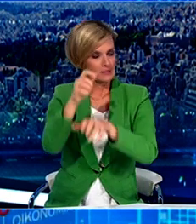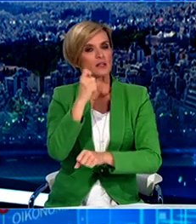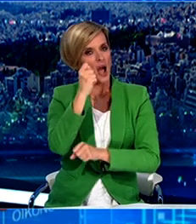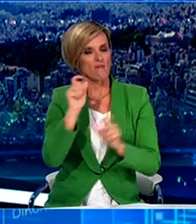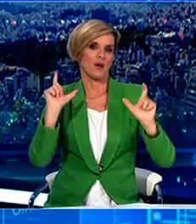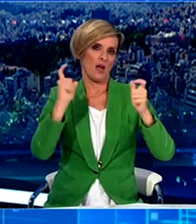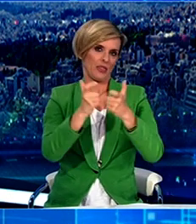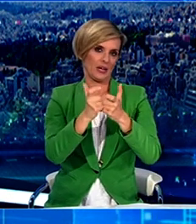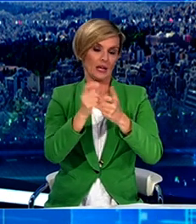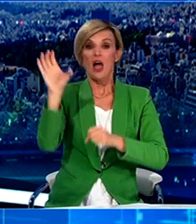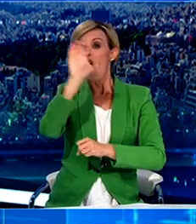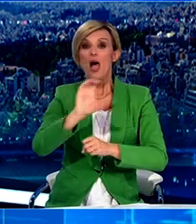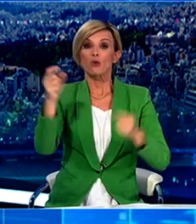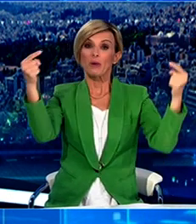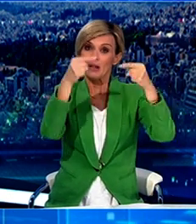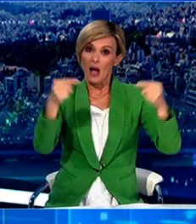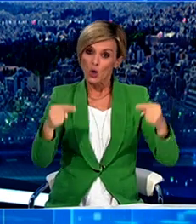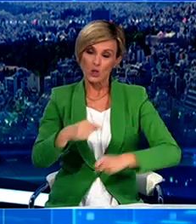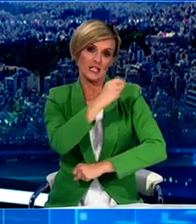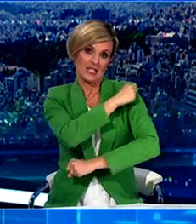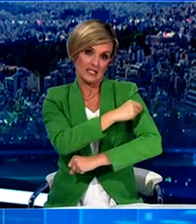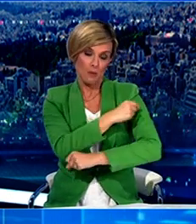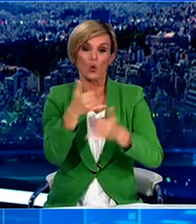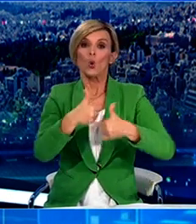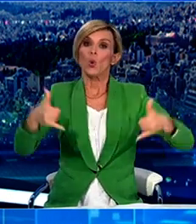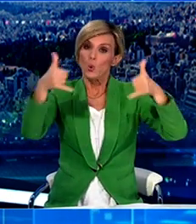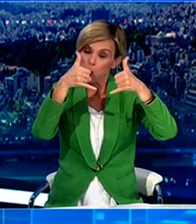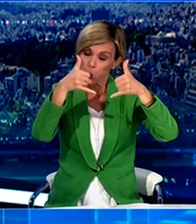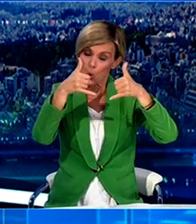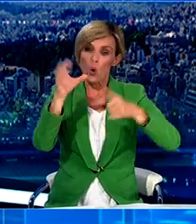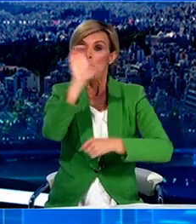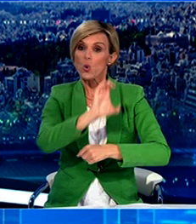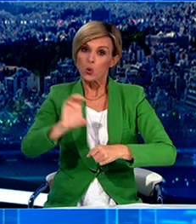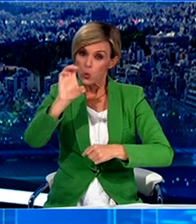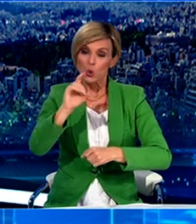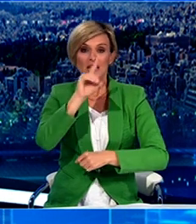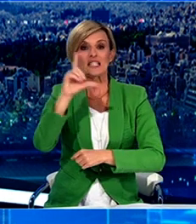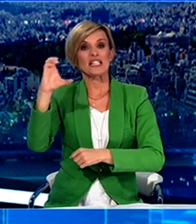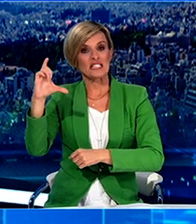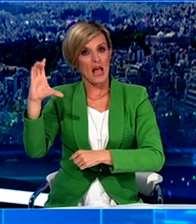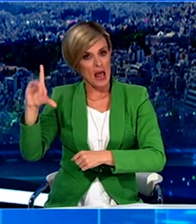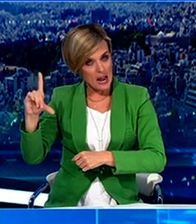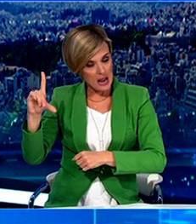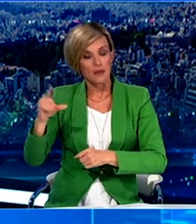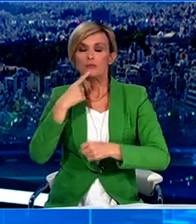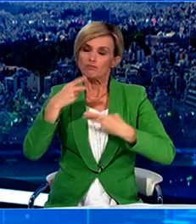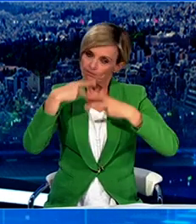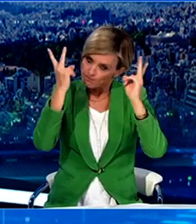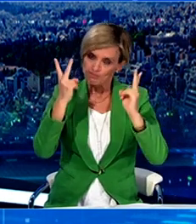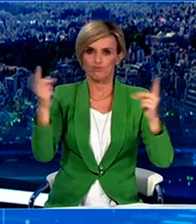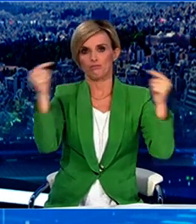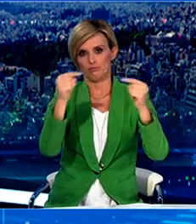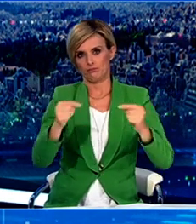καθώς και ευρωπαϊκών αγώνων Champions League, Europa League, Euro League και BCL σύμφωνα με τα ειδικά πρωτόκολλα της UEFA,